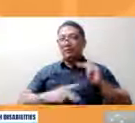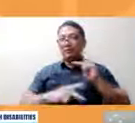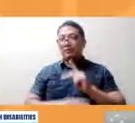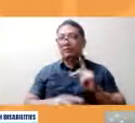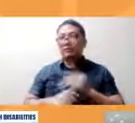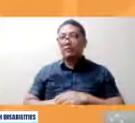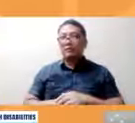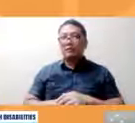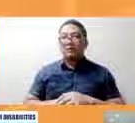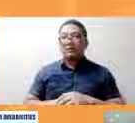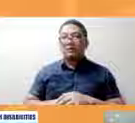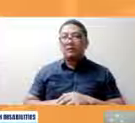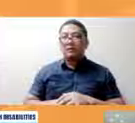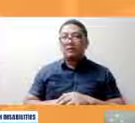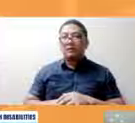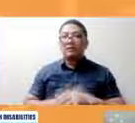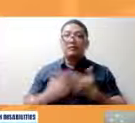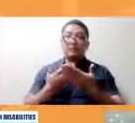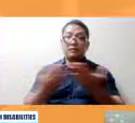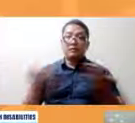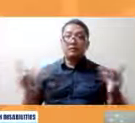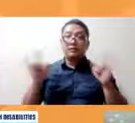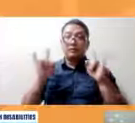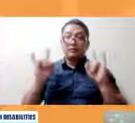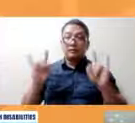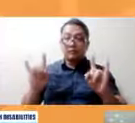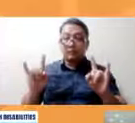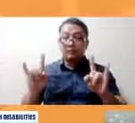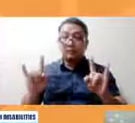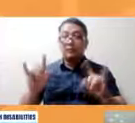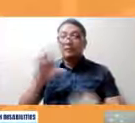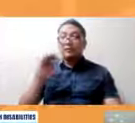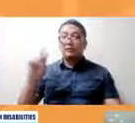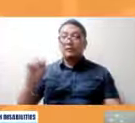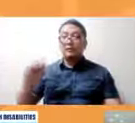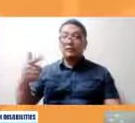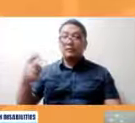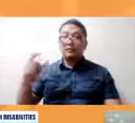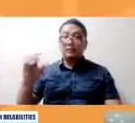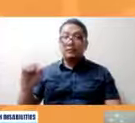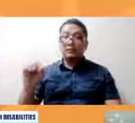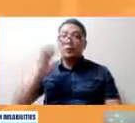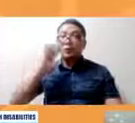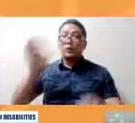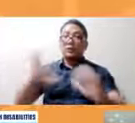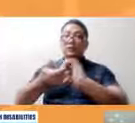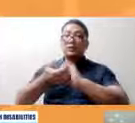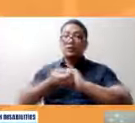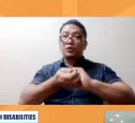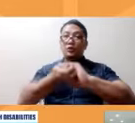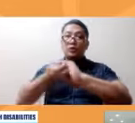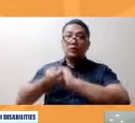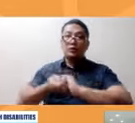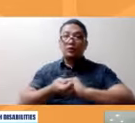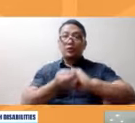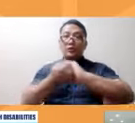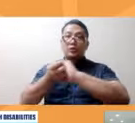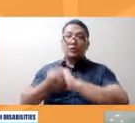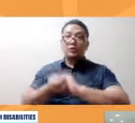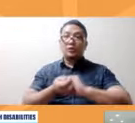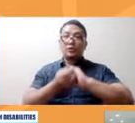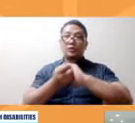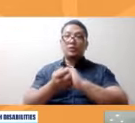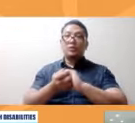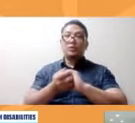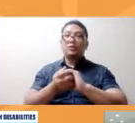our media in our NGO would join the struggle ng persons